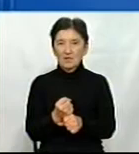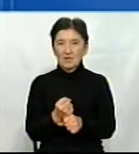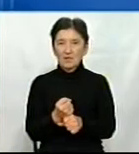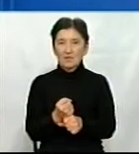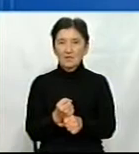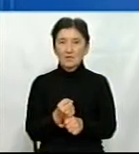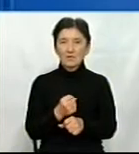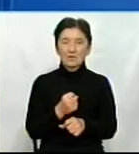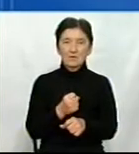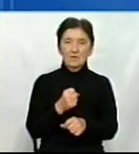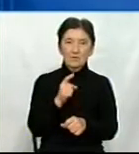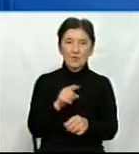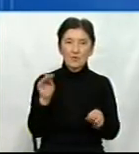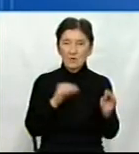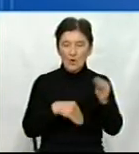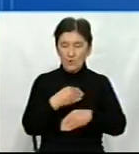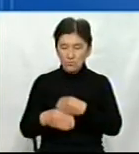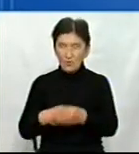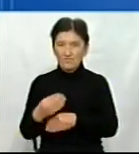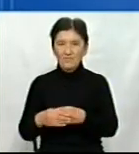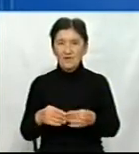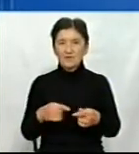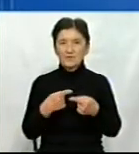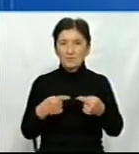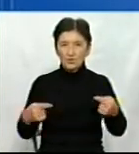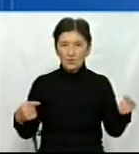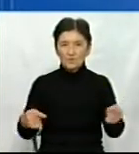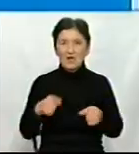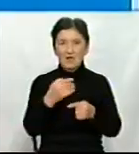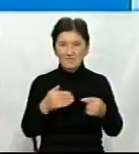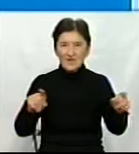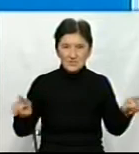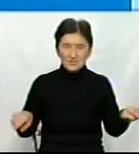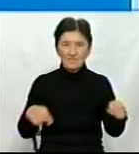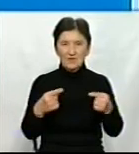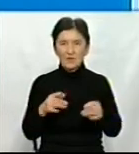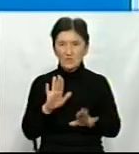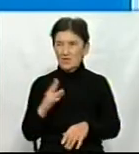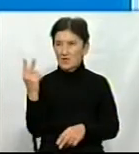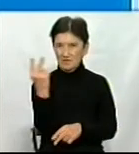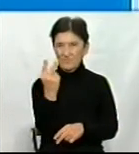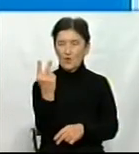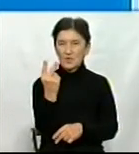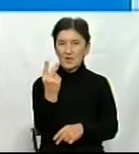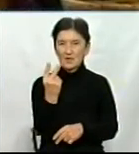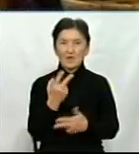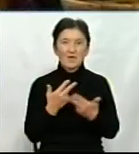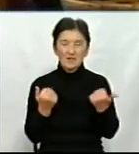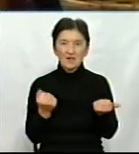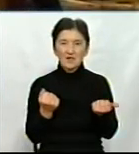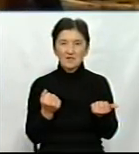бренд, упакування і самі види продукції. Це ви створювали двоє, тільки двоє у вас? Так, так.